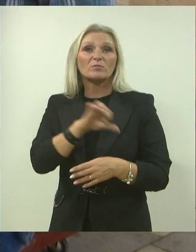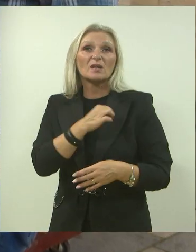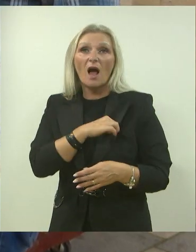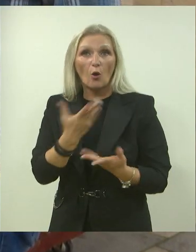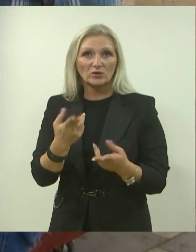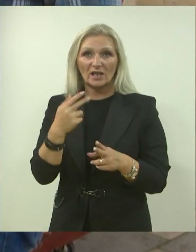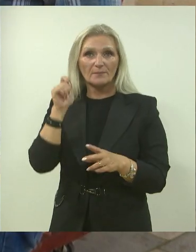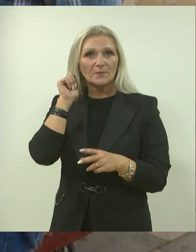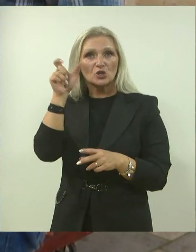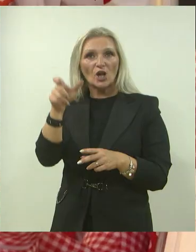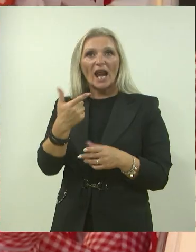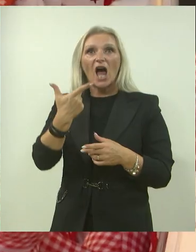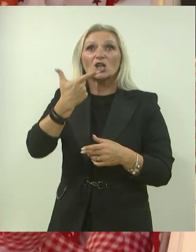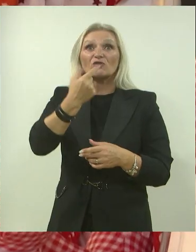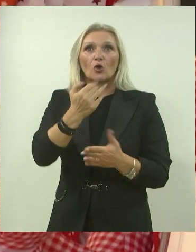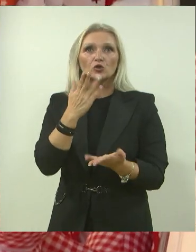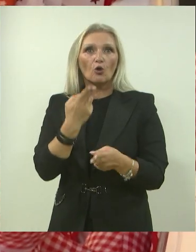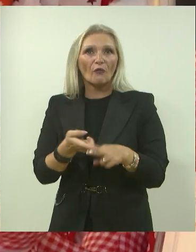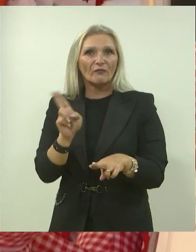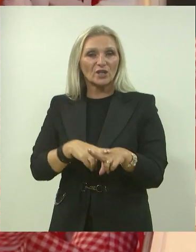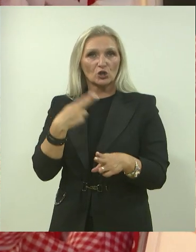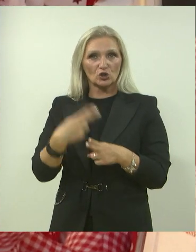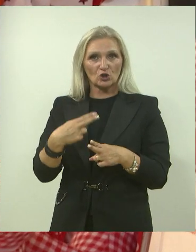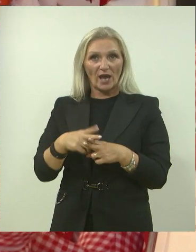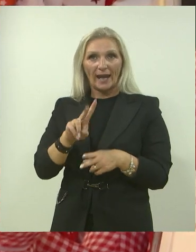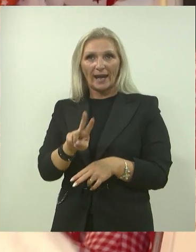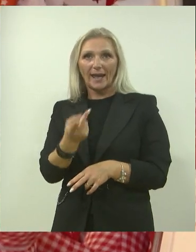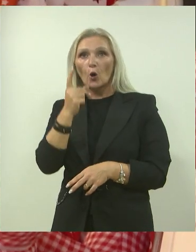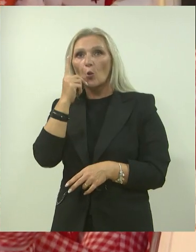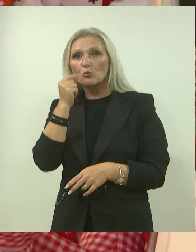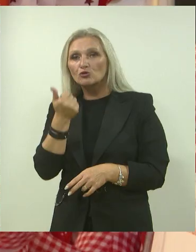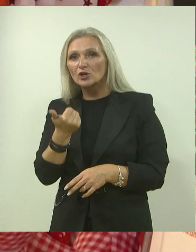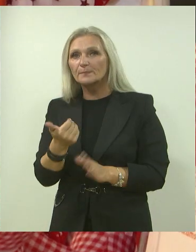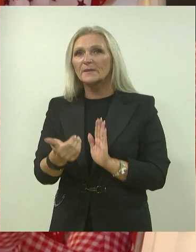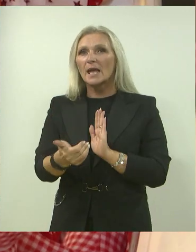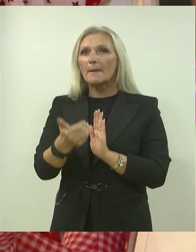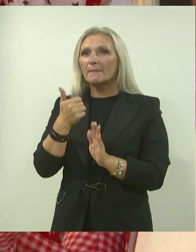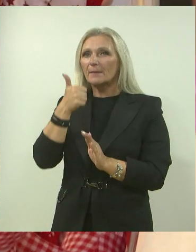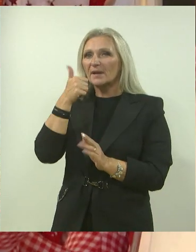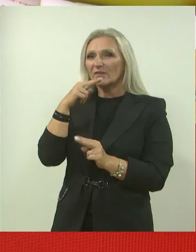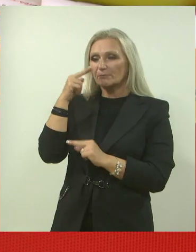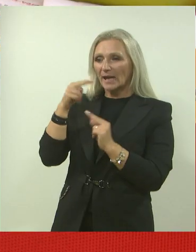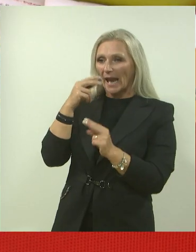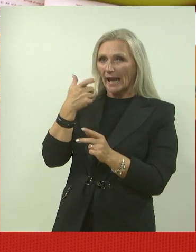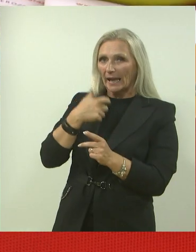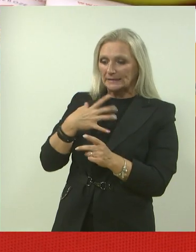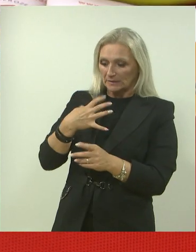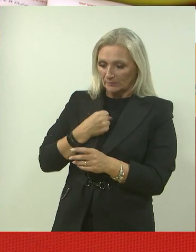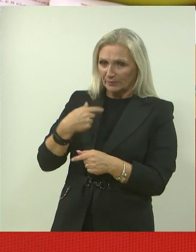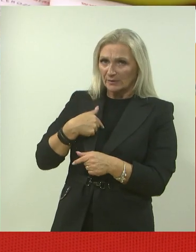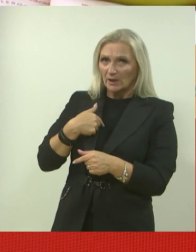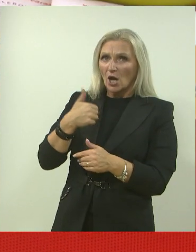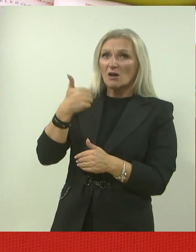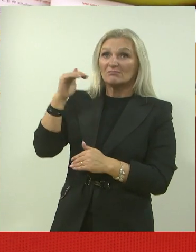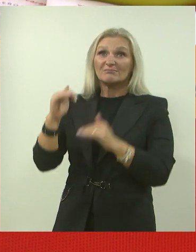Žene oboljevaju dvostruko češće od muškaraca. Boles često počinje i prije prvog kliničkog simptoma koje variraju od